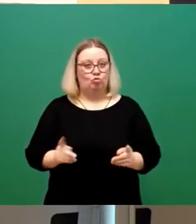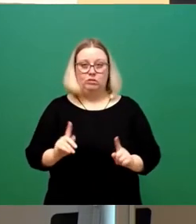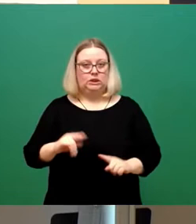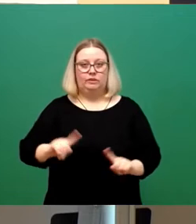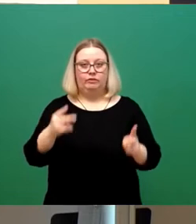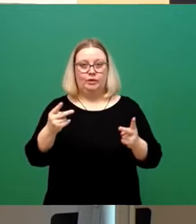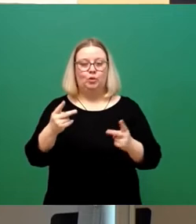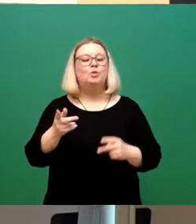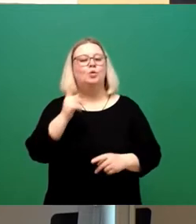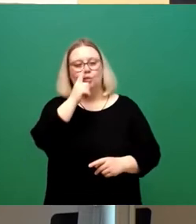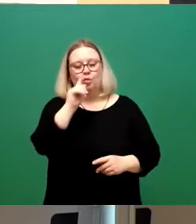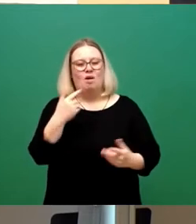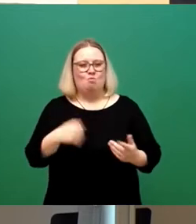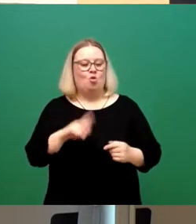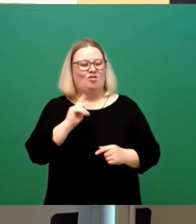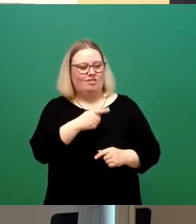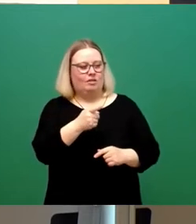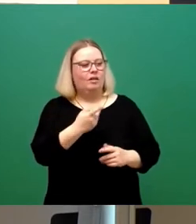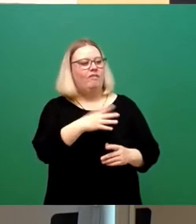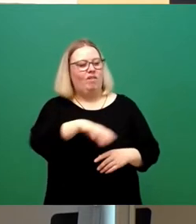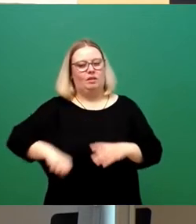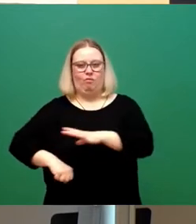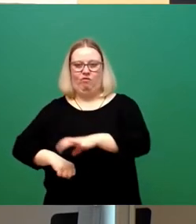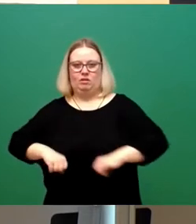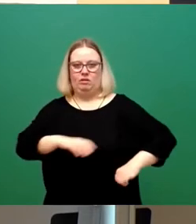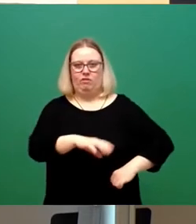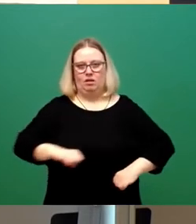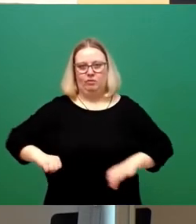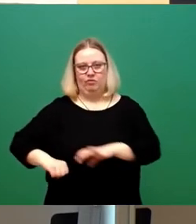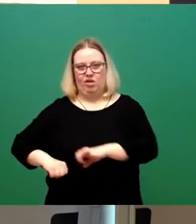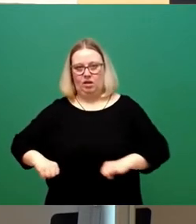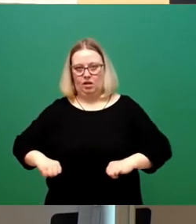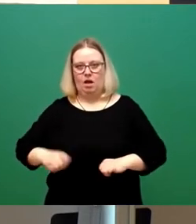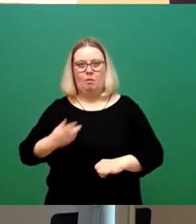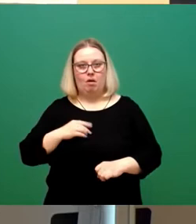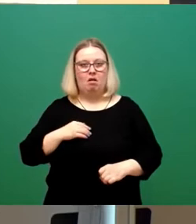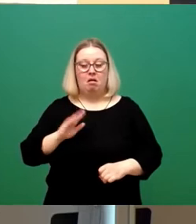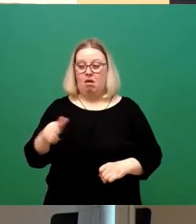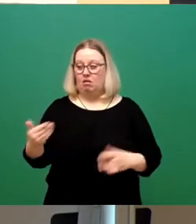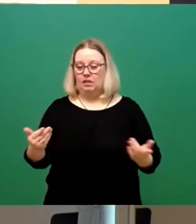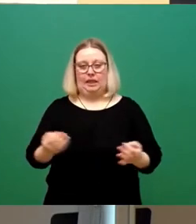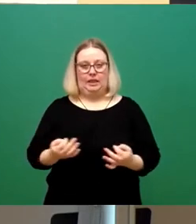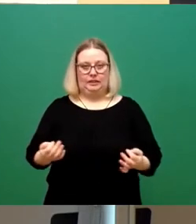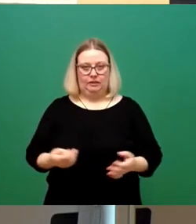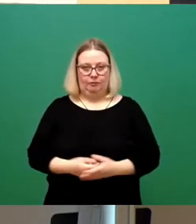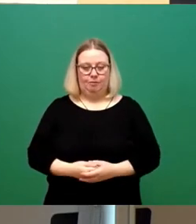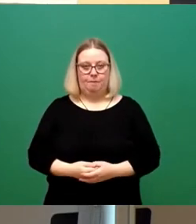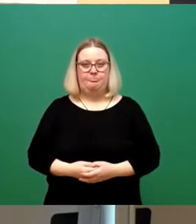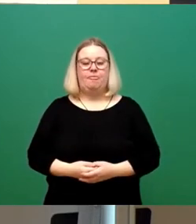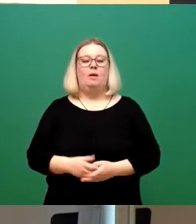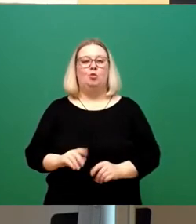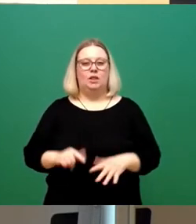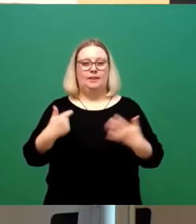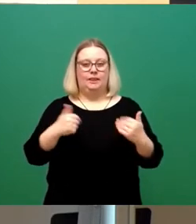noch darum, den anderen möglichst viel wegzunehmen und wenig zu lassen. Sollen es bei sieben Beigeordneten bleiben,